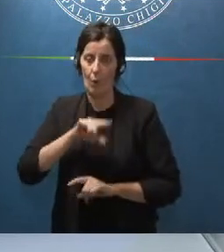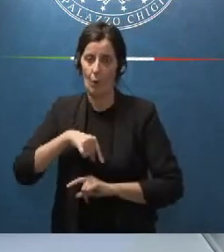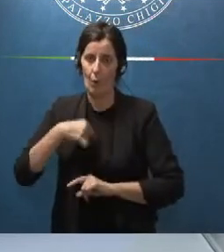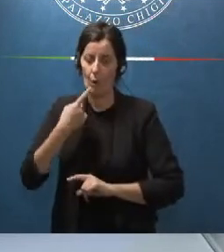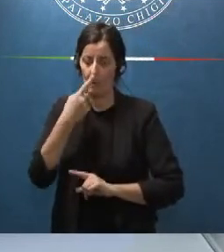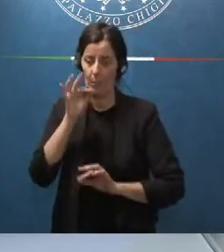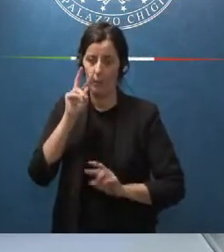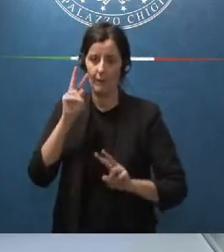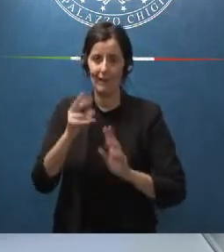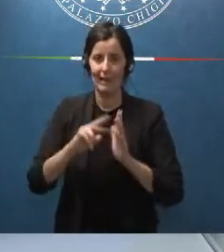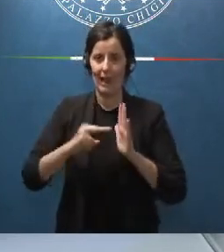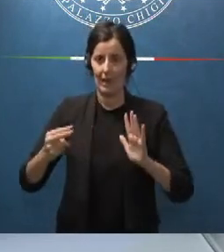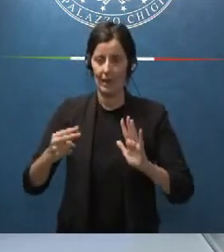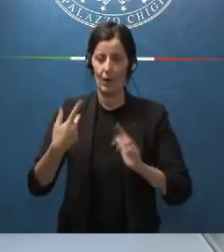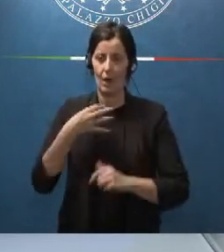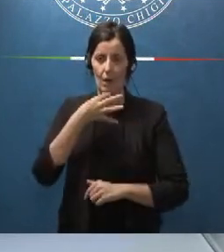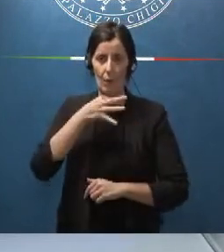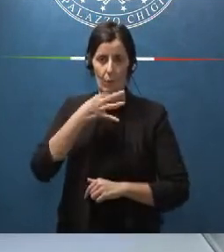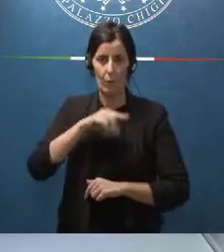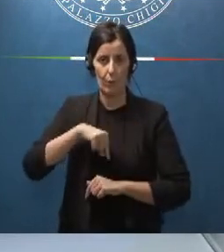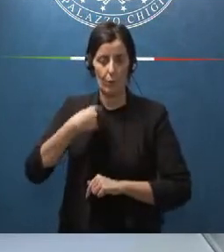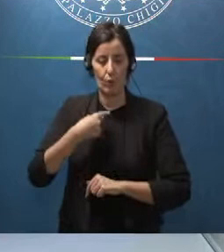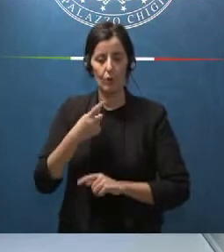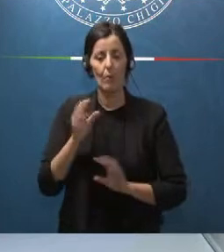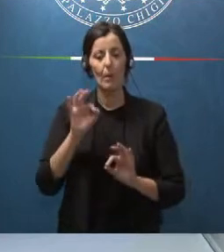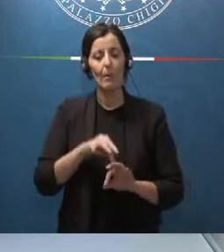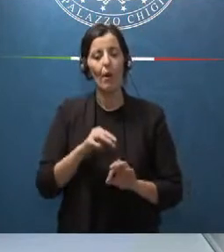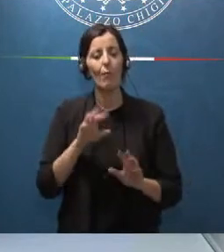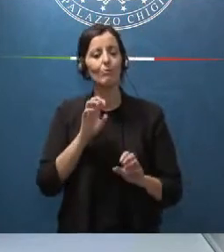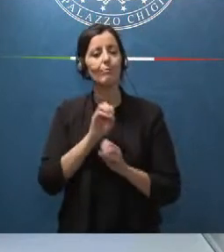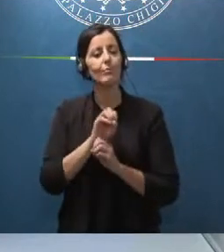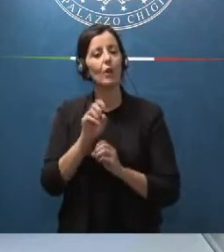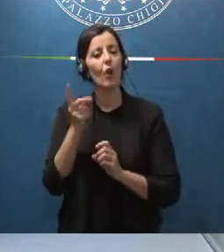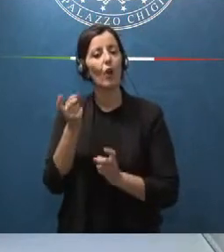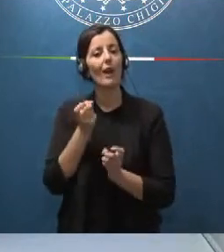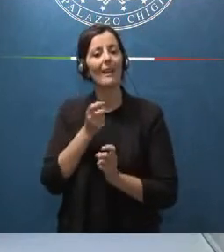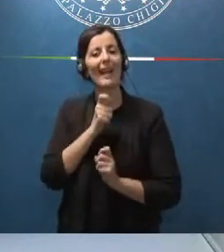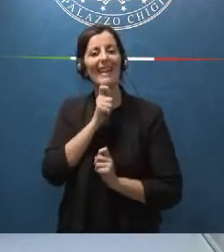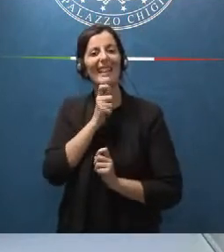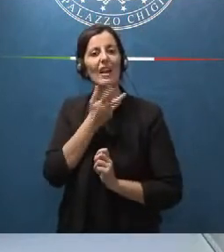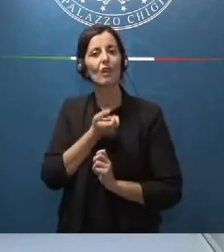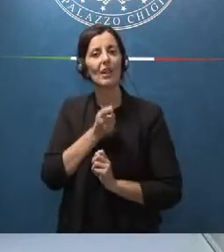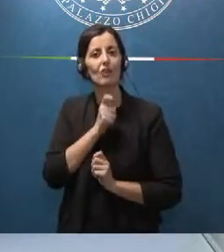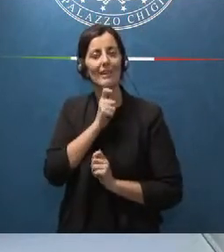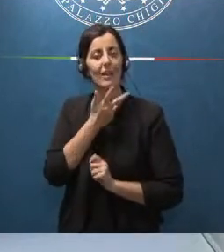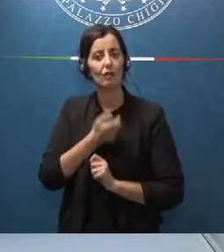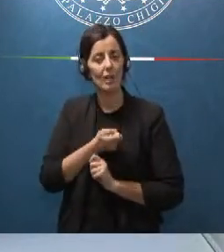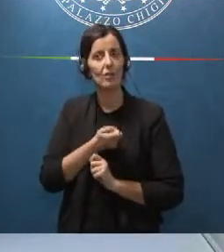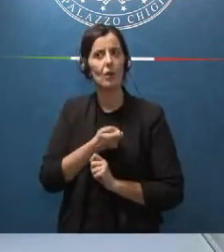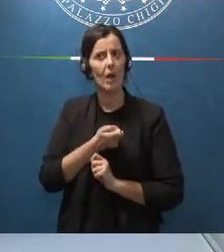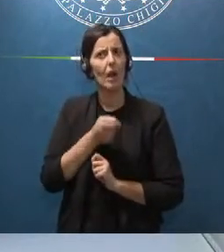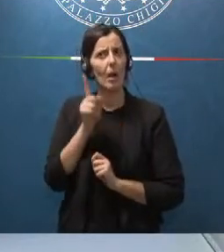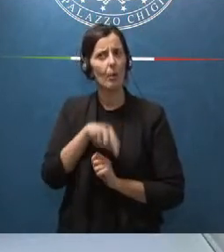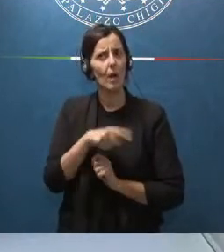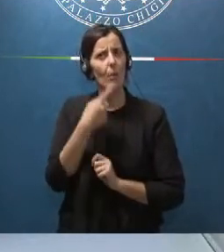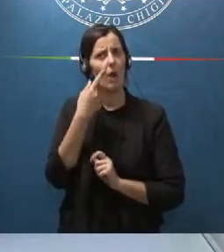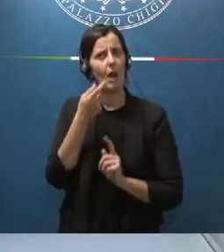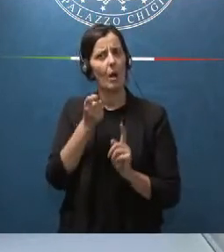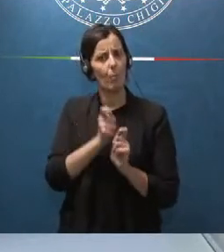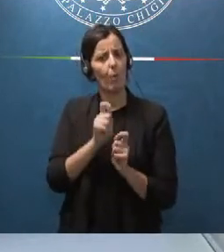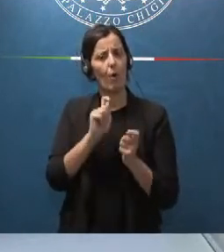tecnico la stessa disciplina delle intercettazioni è una disciplina che può essere rimodulata